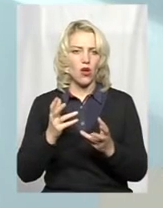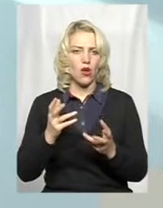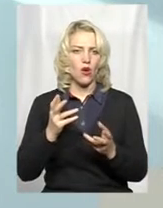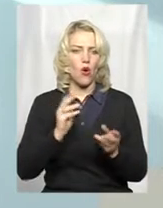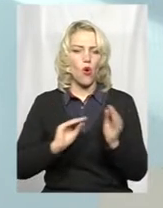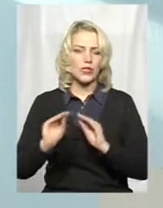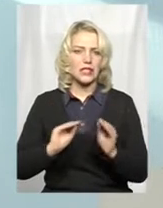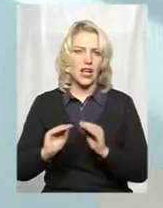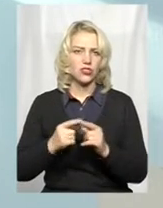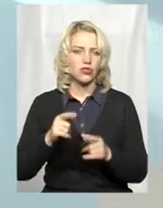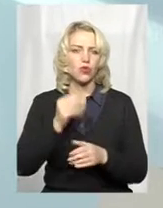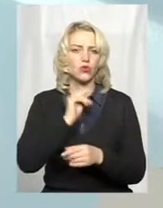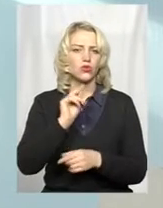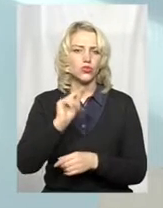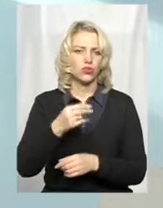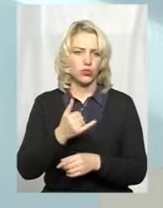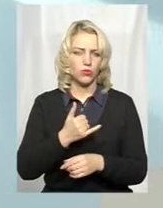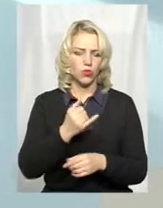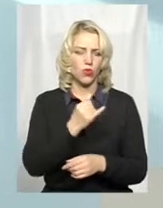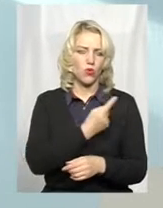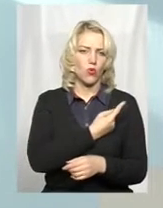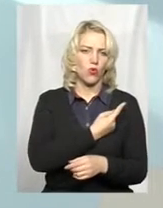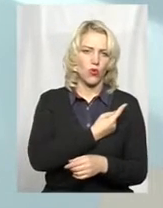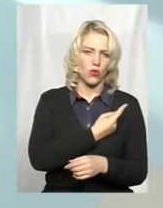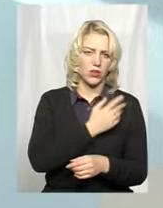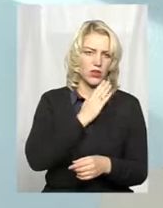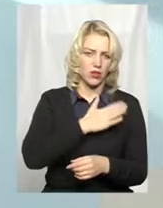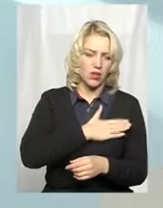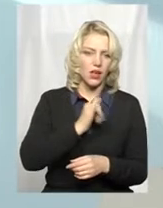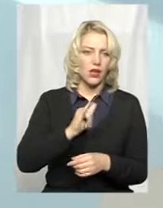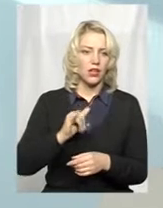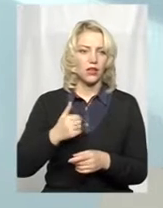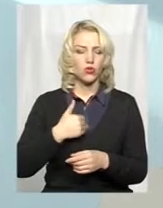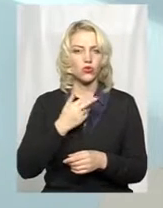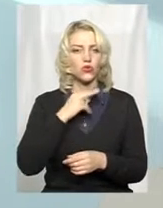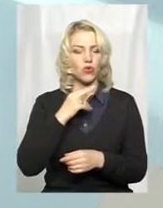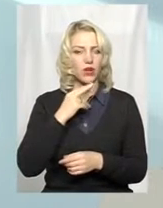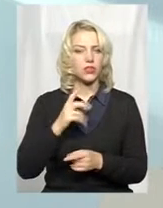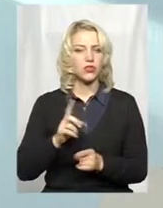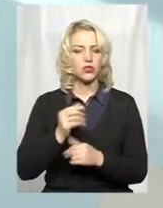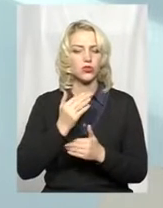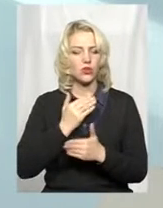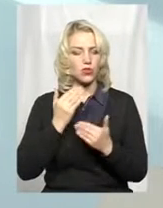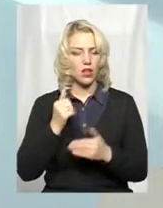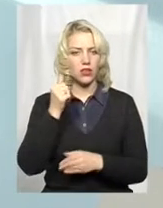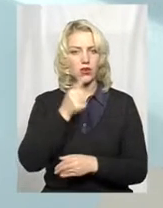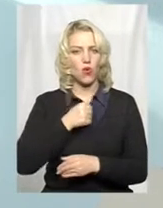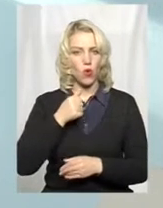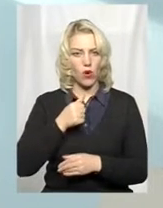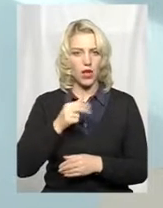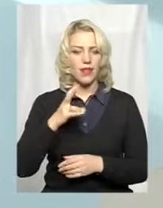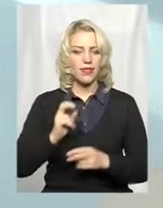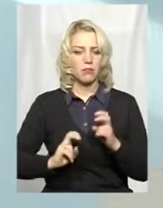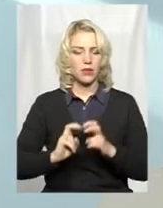працівників, які здійснюють охорону Мисливських гідь. Хоча хочу зауважити, що за останні роки, скажімо, на